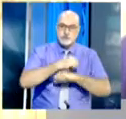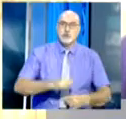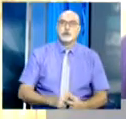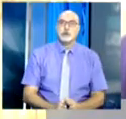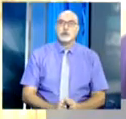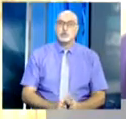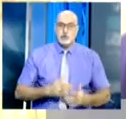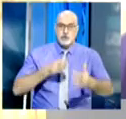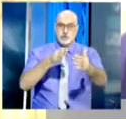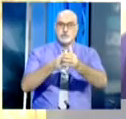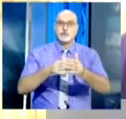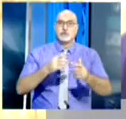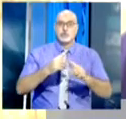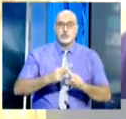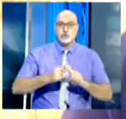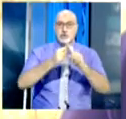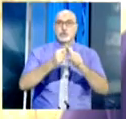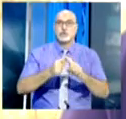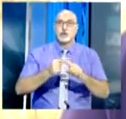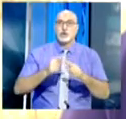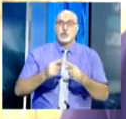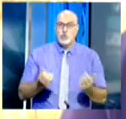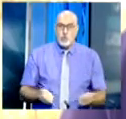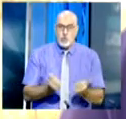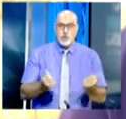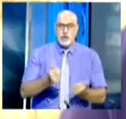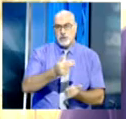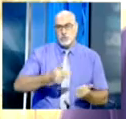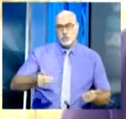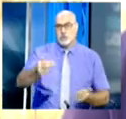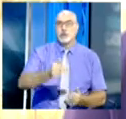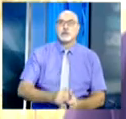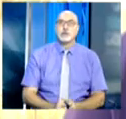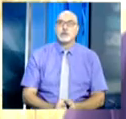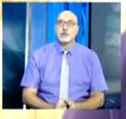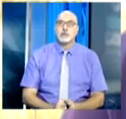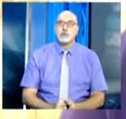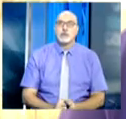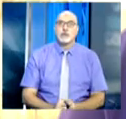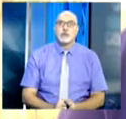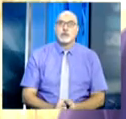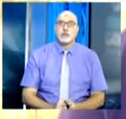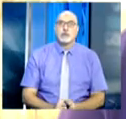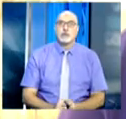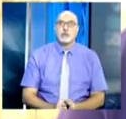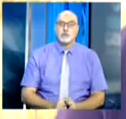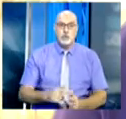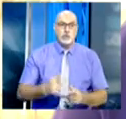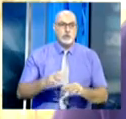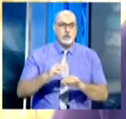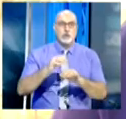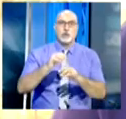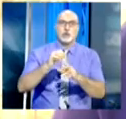تساهم بإيجابية وفعالية في إنجاح هذه الحملة الوطنية من خلال تنظيف وتزيين